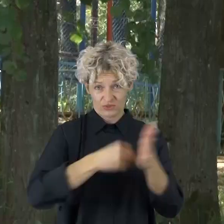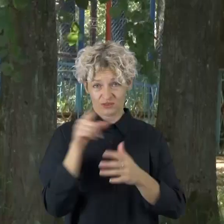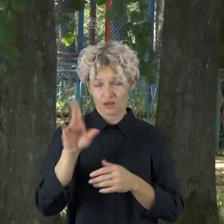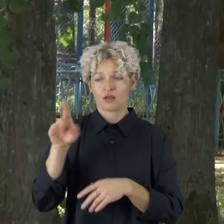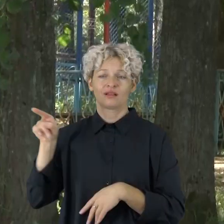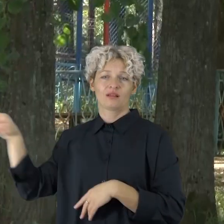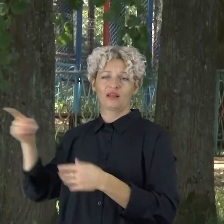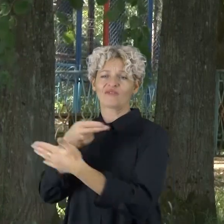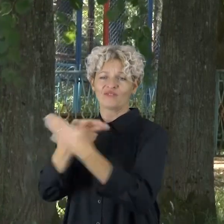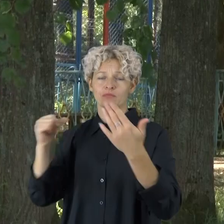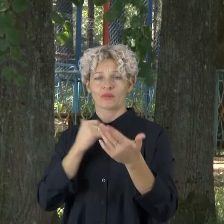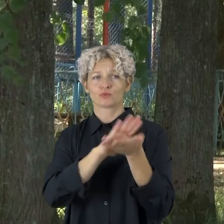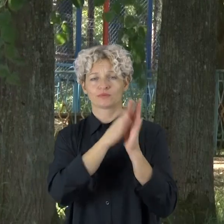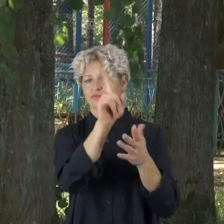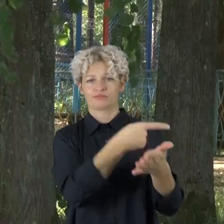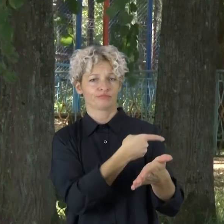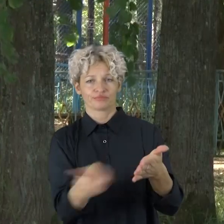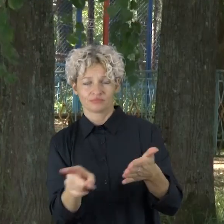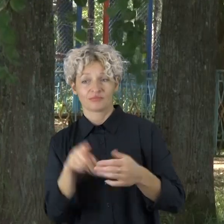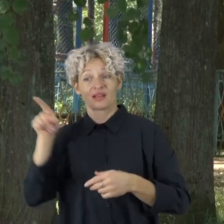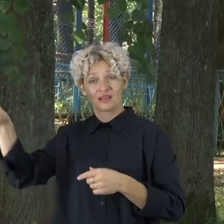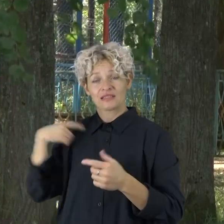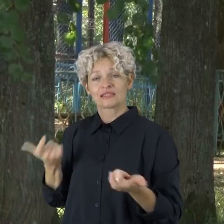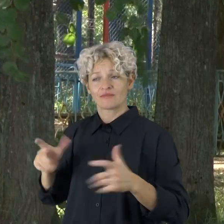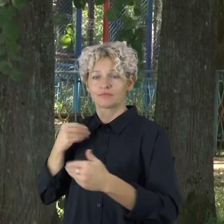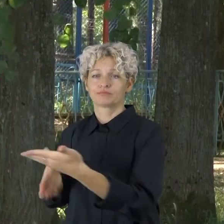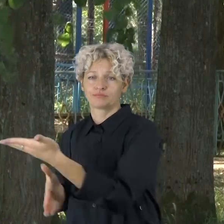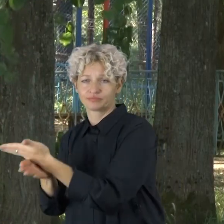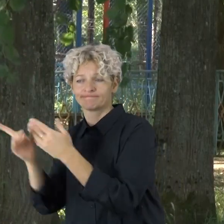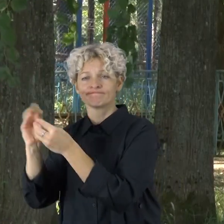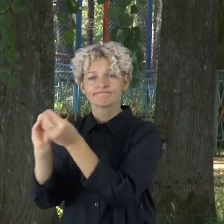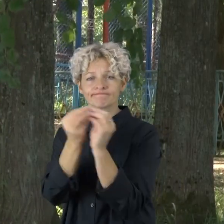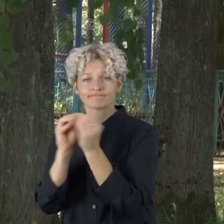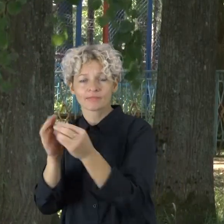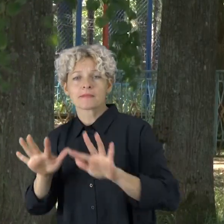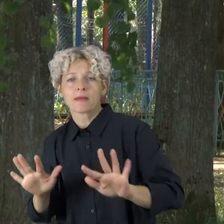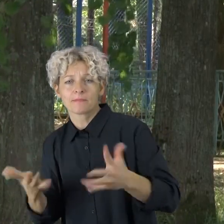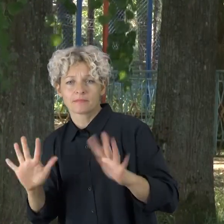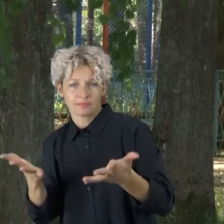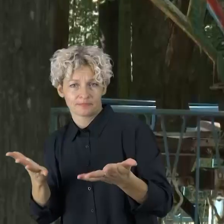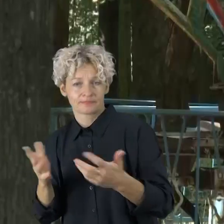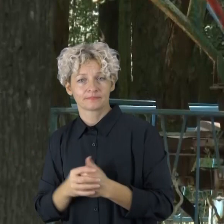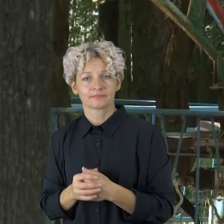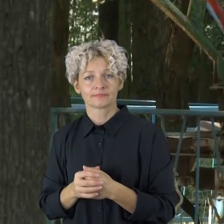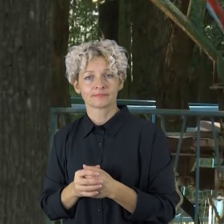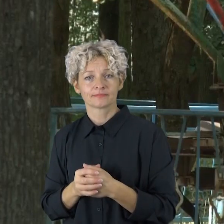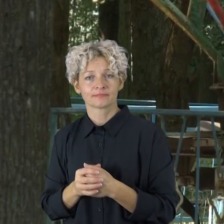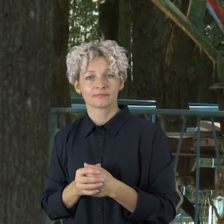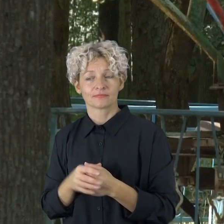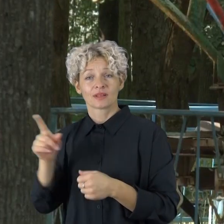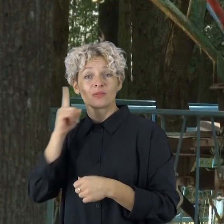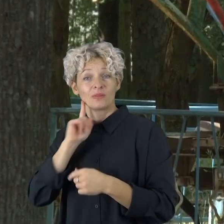lėšomis, tačiau savivaldybė žada prisidėti prie atrakcionų demontavimo darbų ir parko rekonstrukcijos darbų suderinimo.